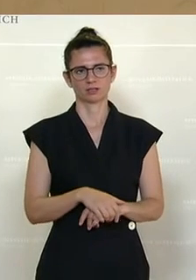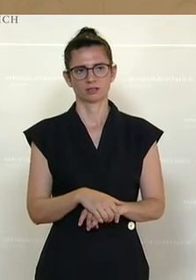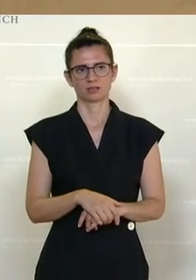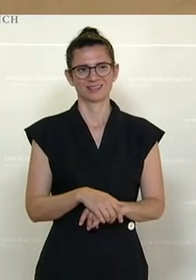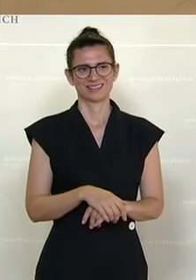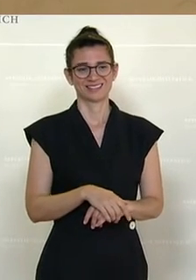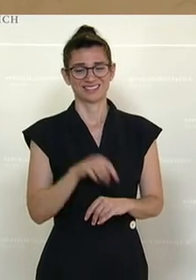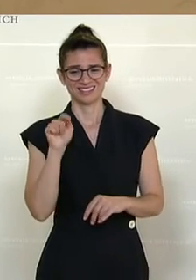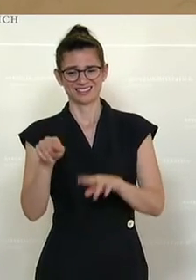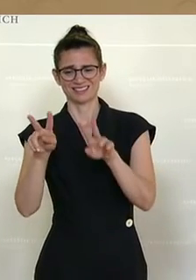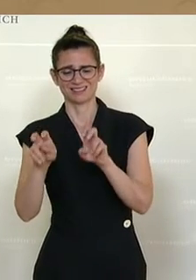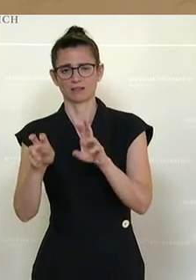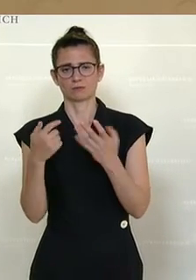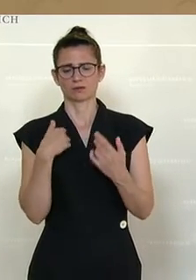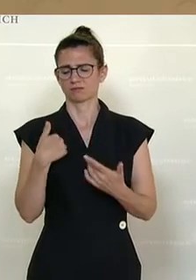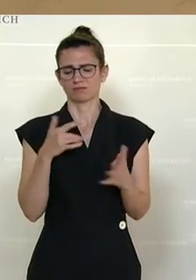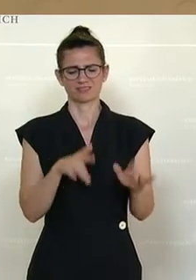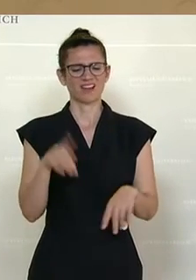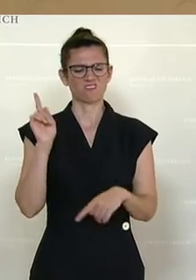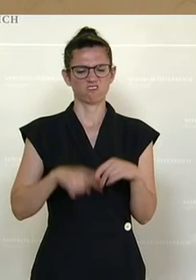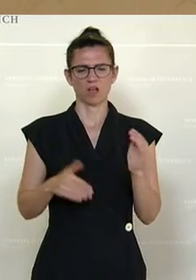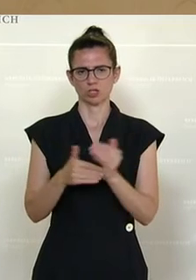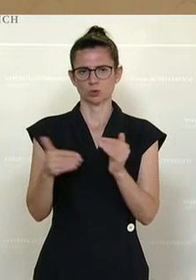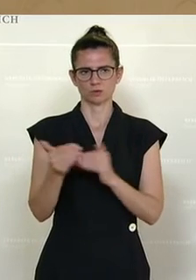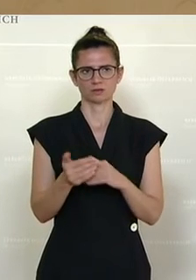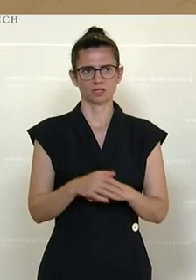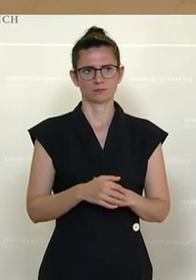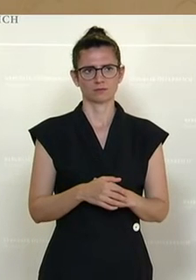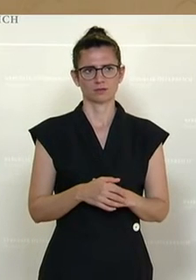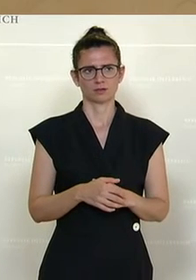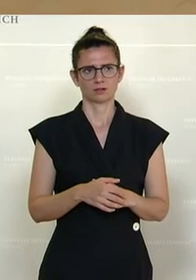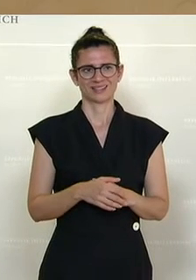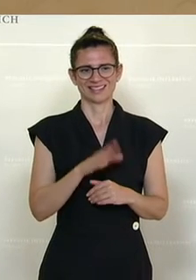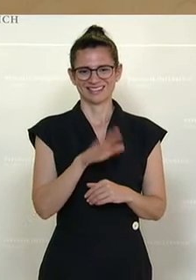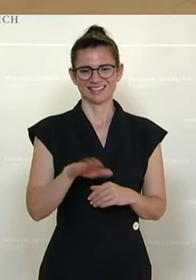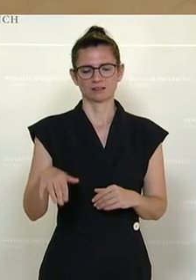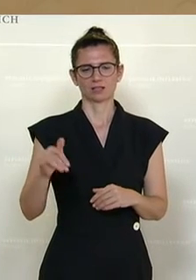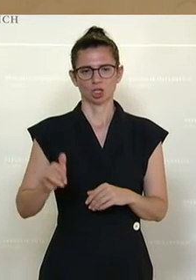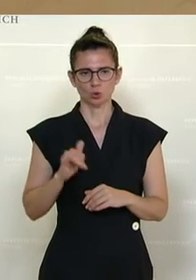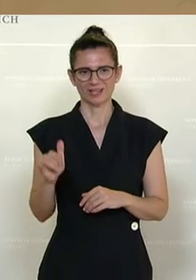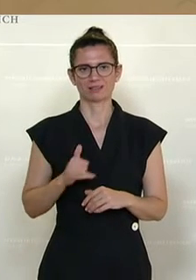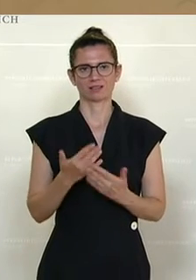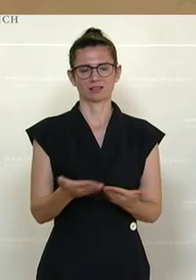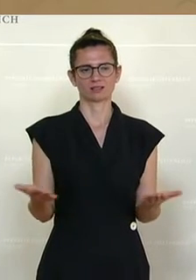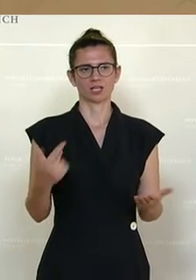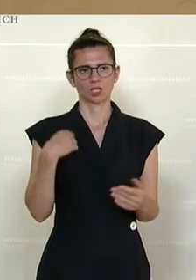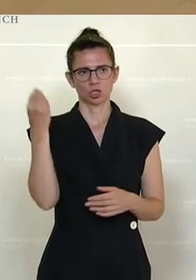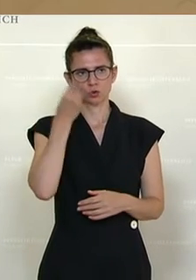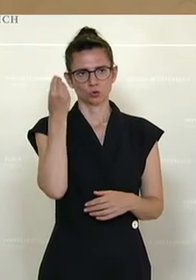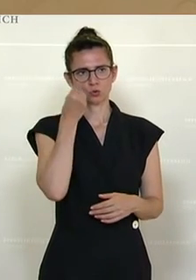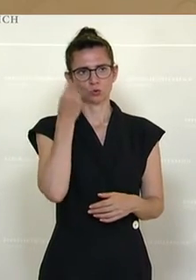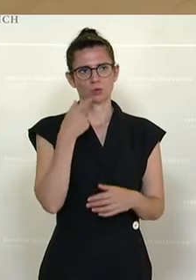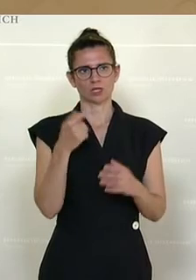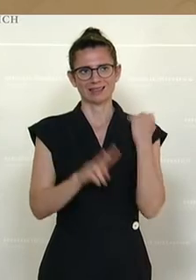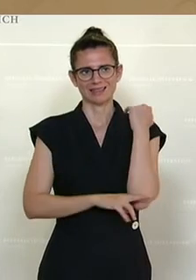in diesen Fragen eigentlich ein komplett falsches System haben. Bei uns werden Kinder, Jugendliche, die in der Schule sind,